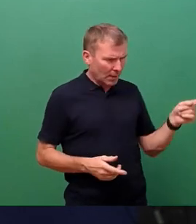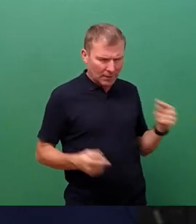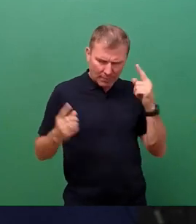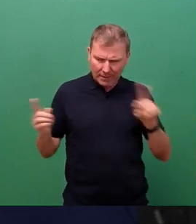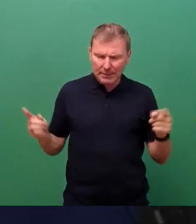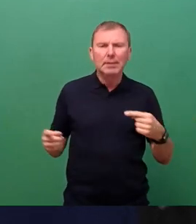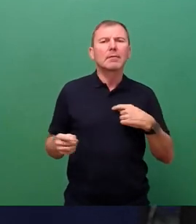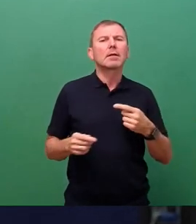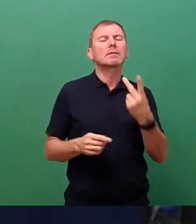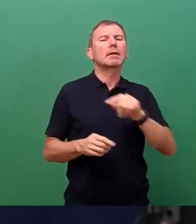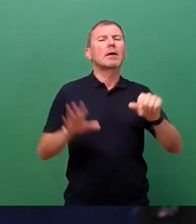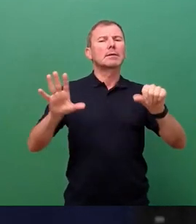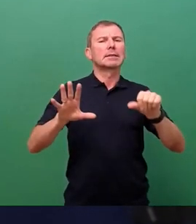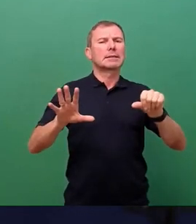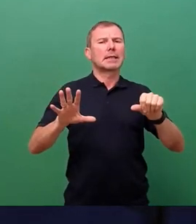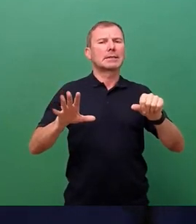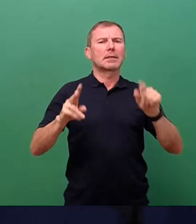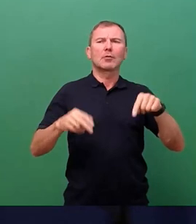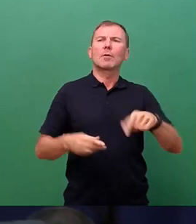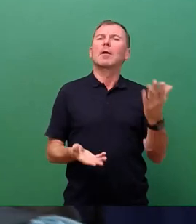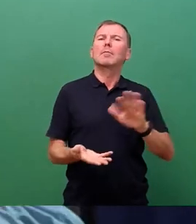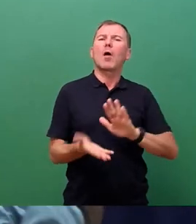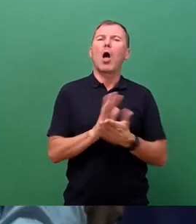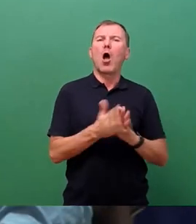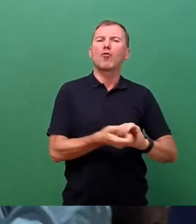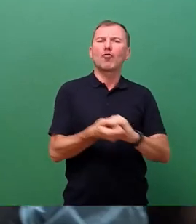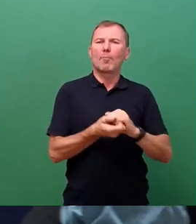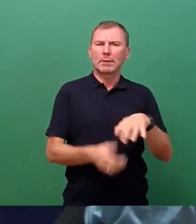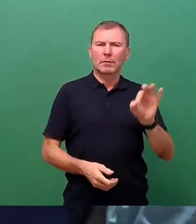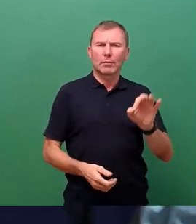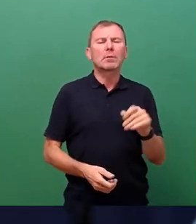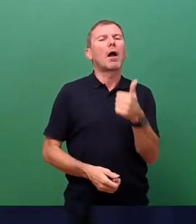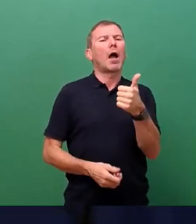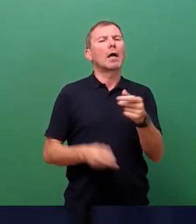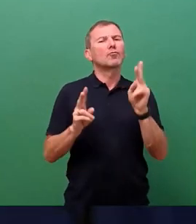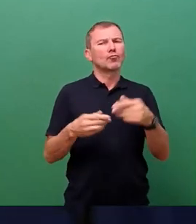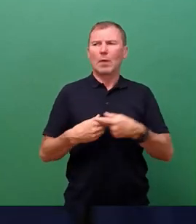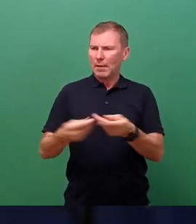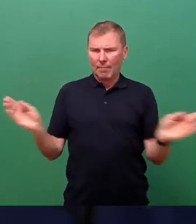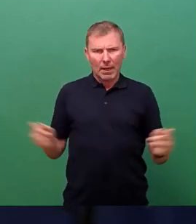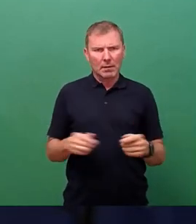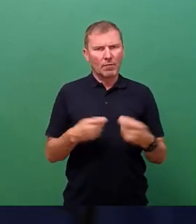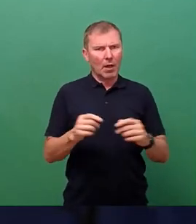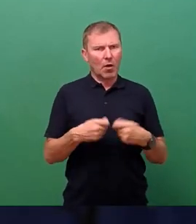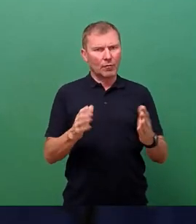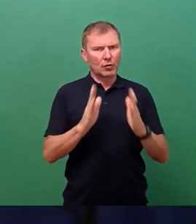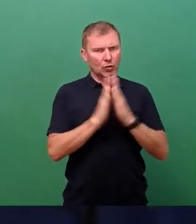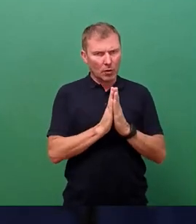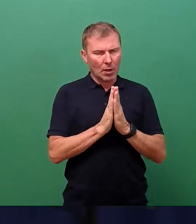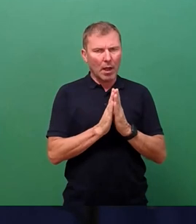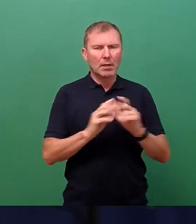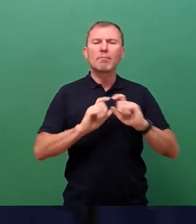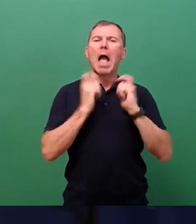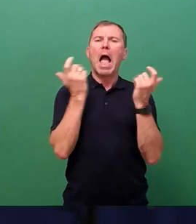2016 hier in der Stadt einen Kompromiss gefunden, einen stadtweiten verkaufsoffenen Sonntag im Advent zuzulassen. Das war ja auch